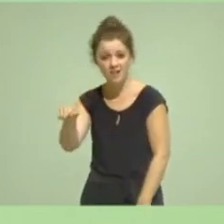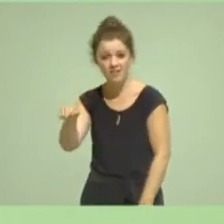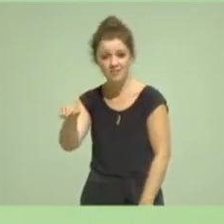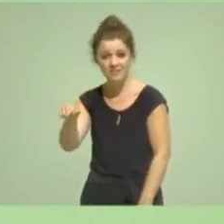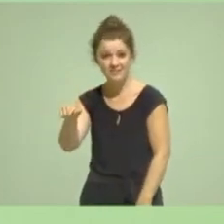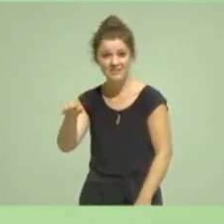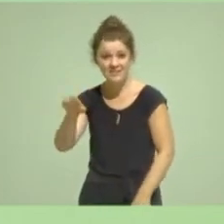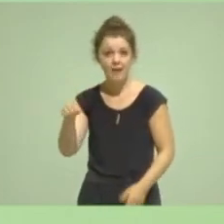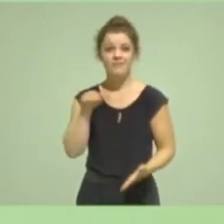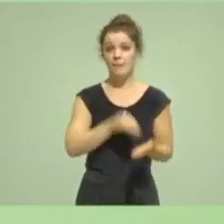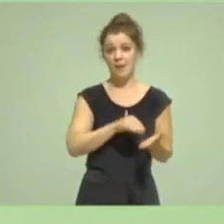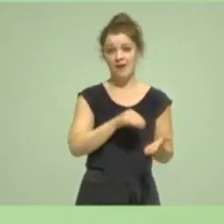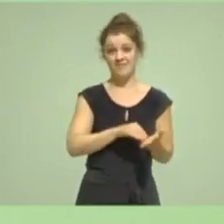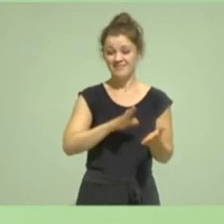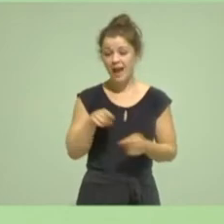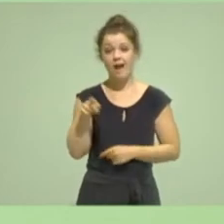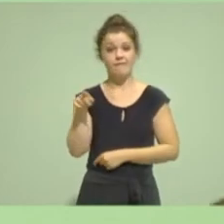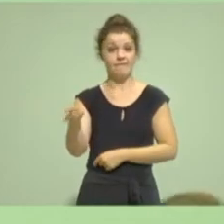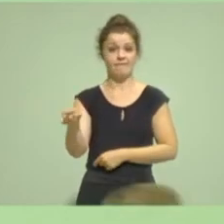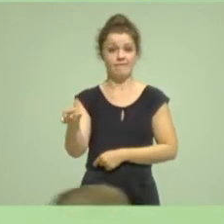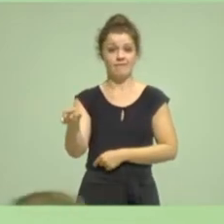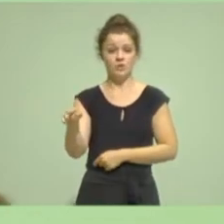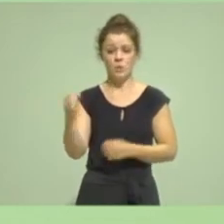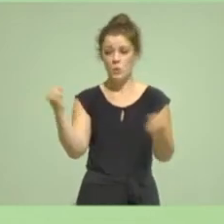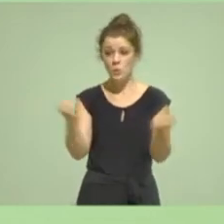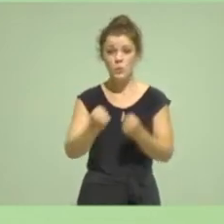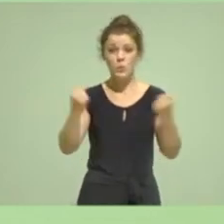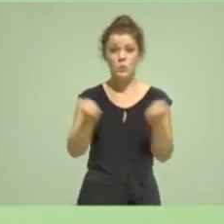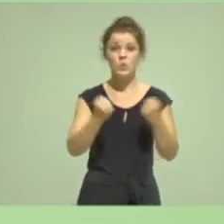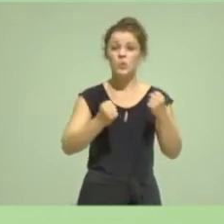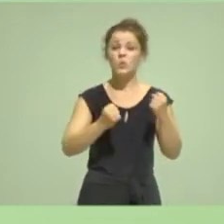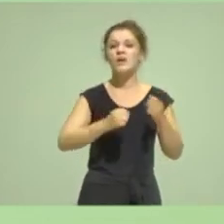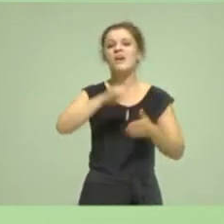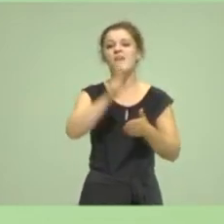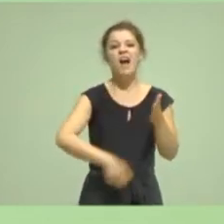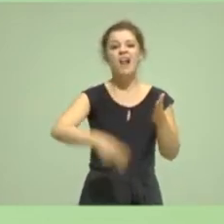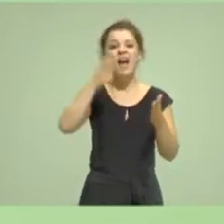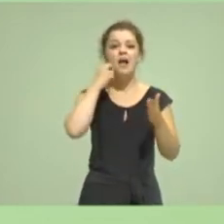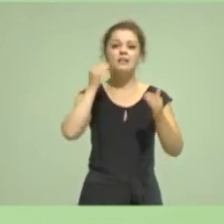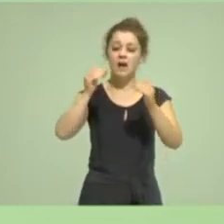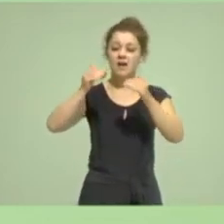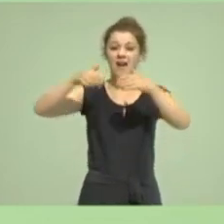Demokratie teilhaben können. Es wird das Wahlalter 16 geben in Nordrhein-Westfalen.